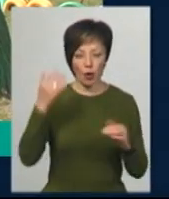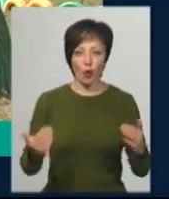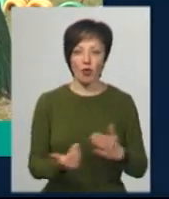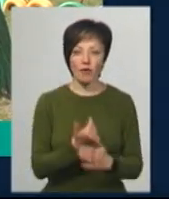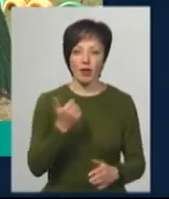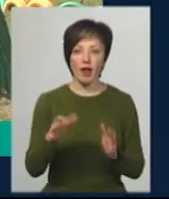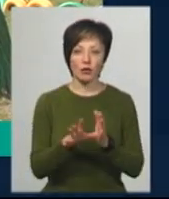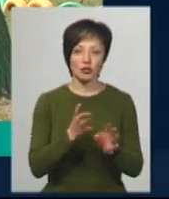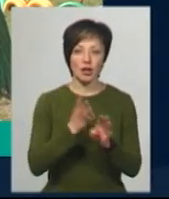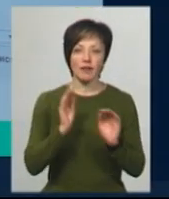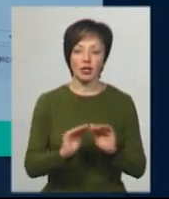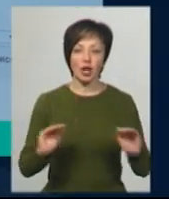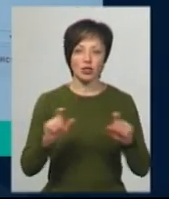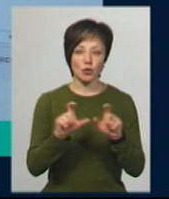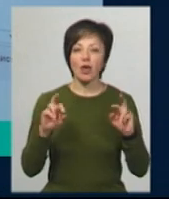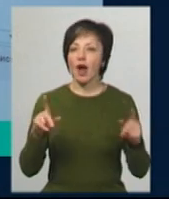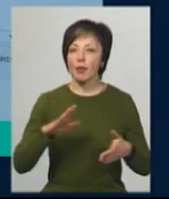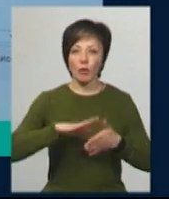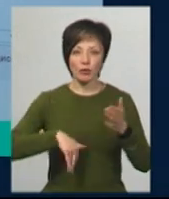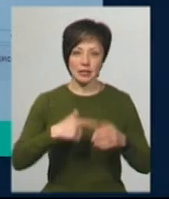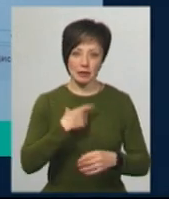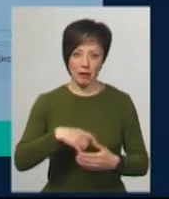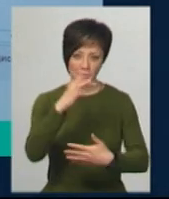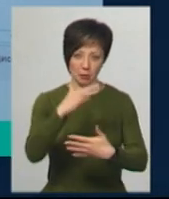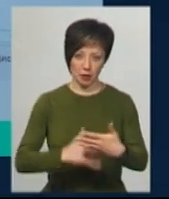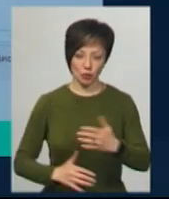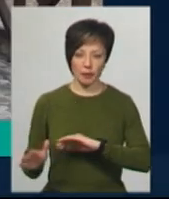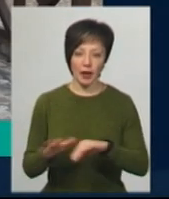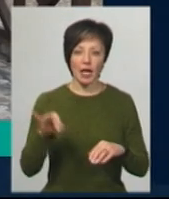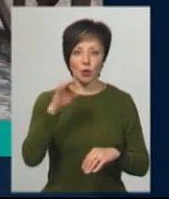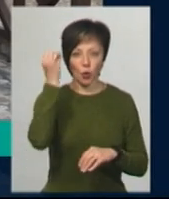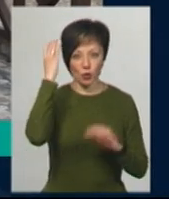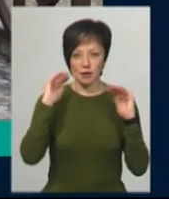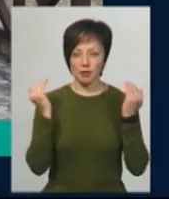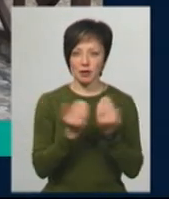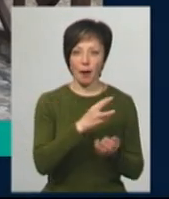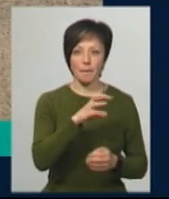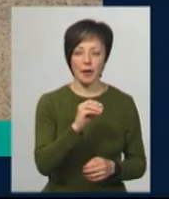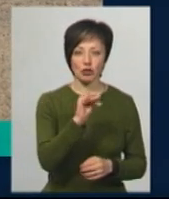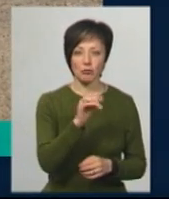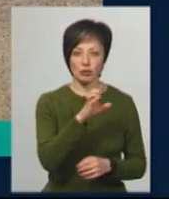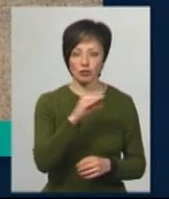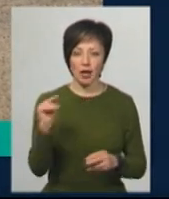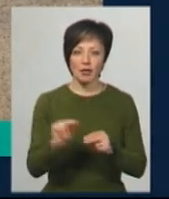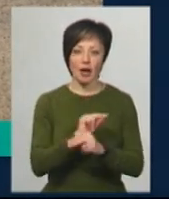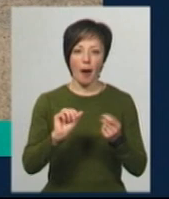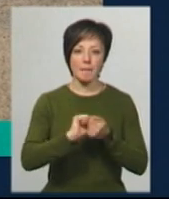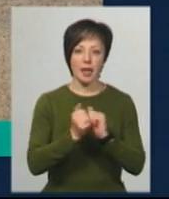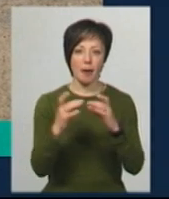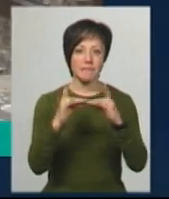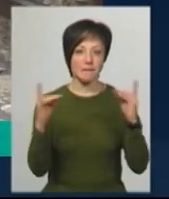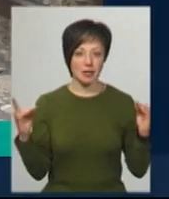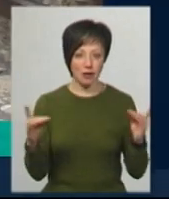електронну чергу у дитячі садочки. Як не пропустити себе у списку? Історико-культурному заповіднику Межибіч реставрували кам'яний міст